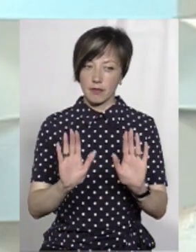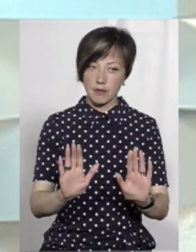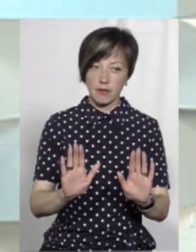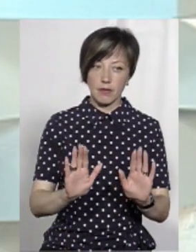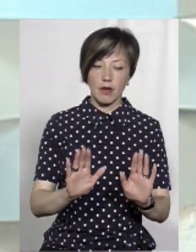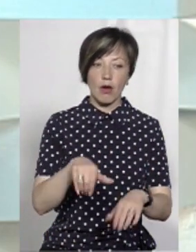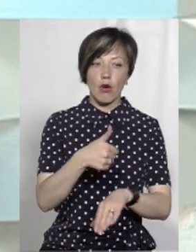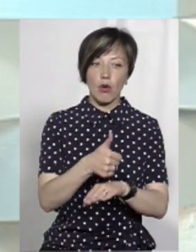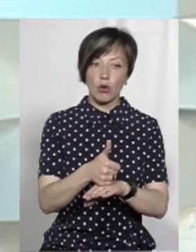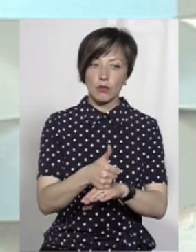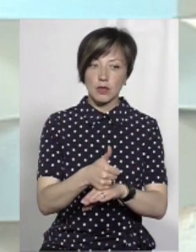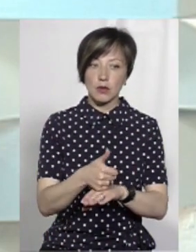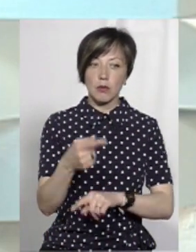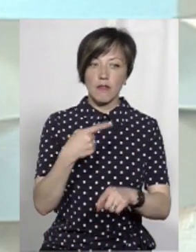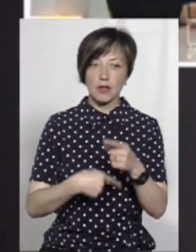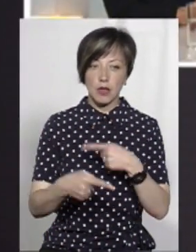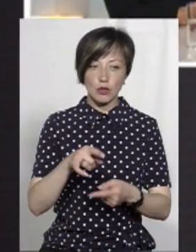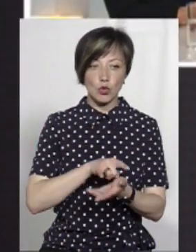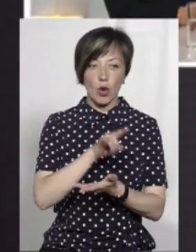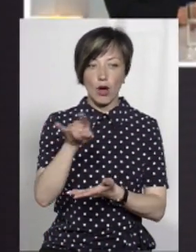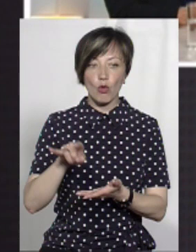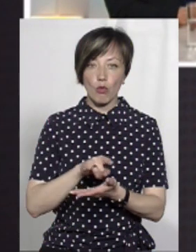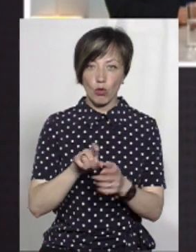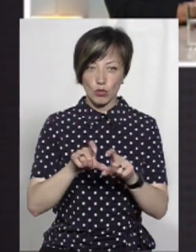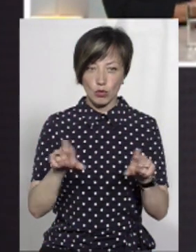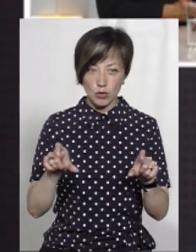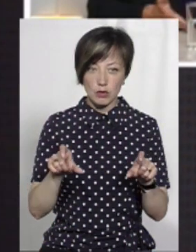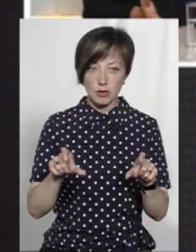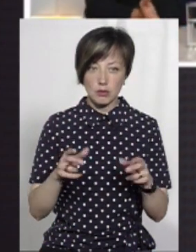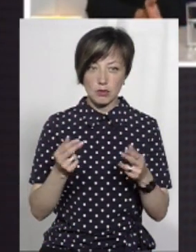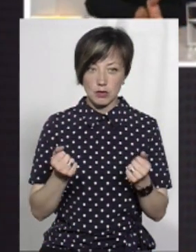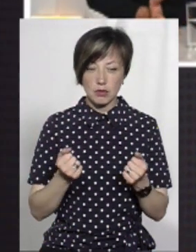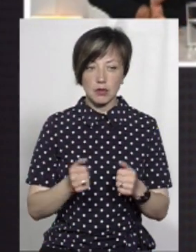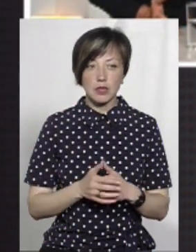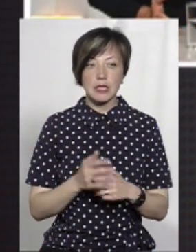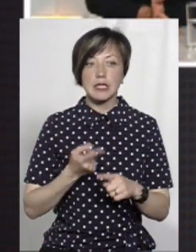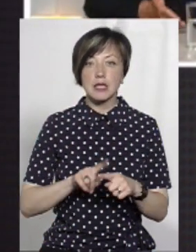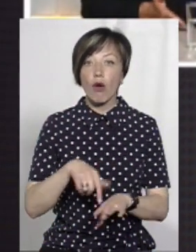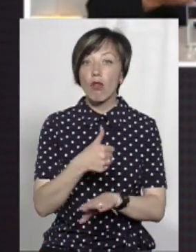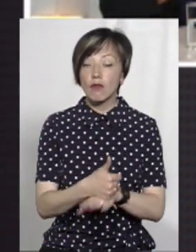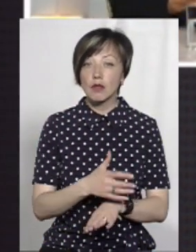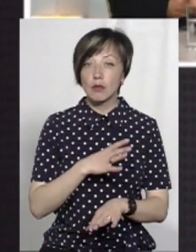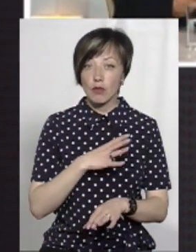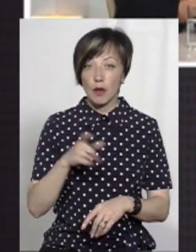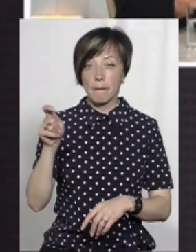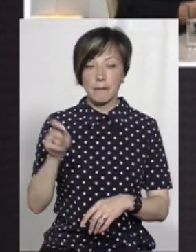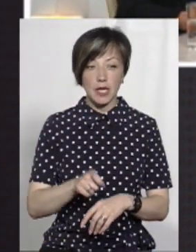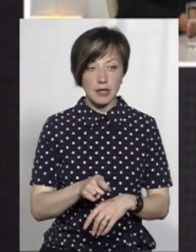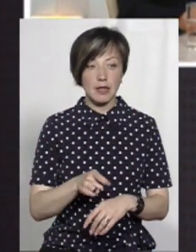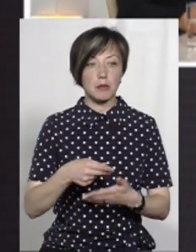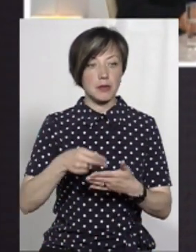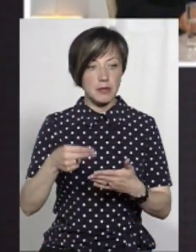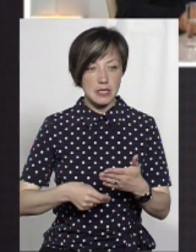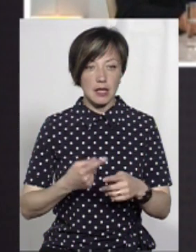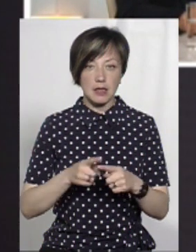дивіться, але головний, головний знов таки, повертаючись до аеропорту. Ні, ну аеропорту, так. Ну це головний був, скажімо, і приїхали, і